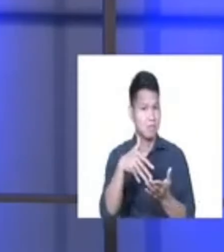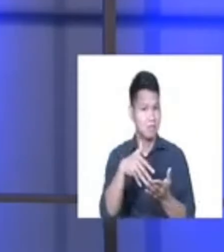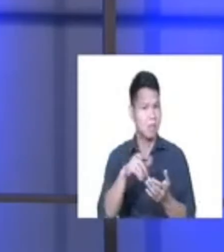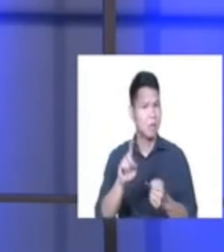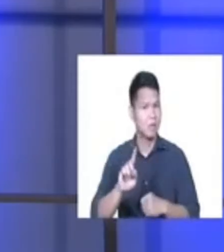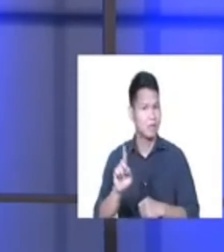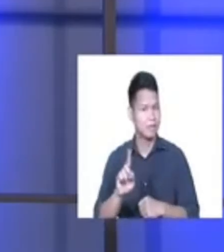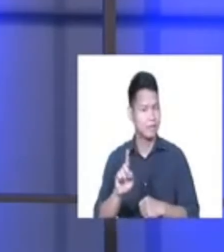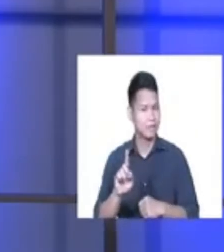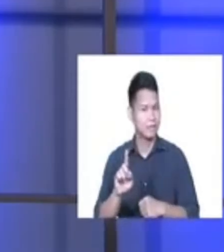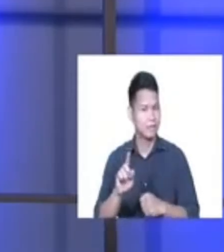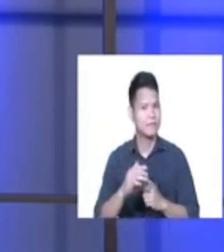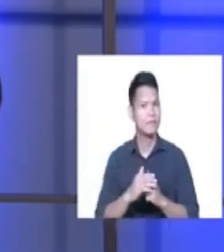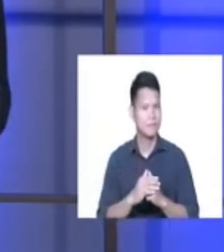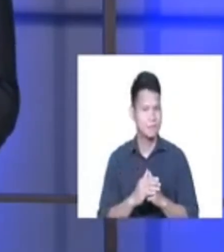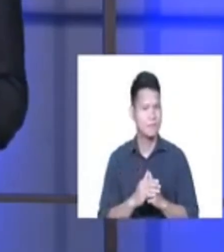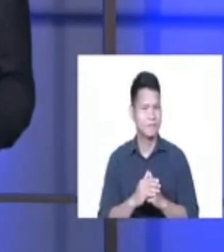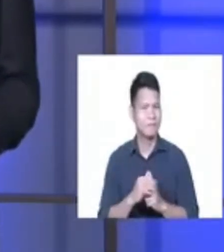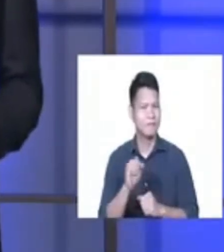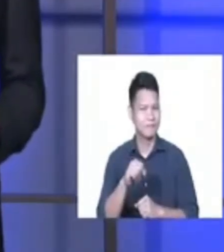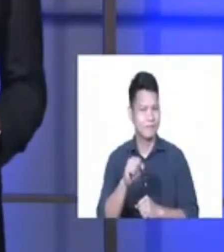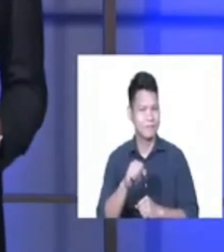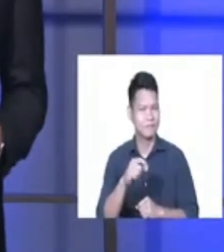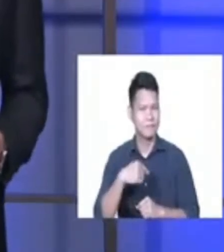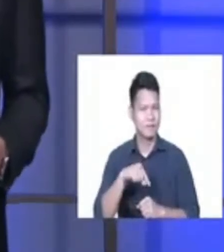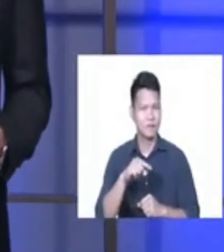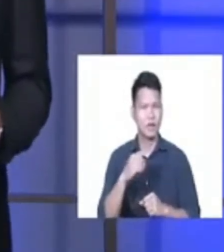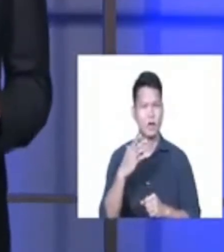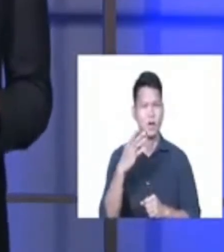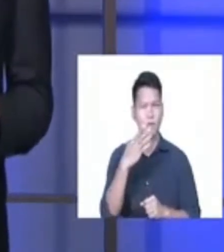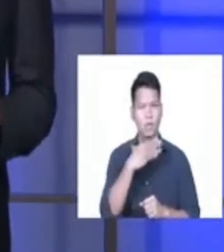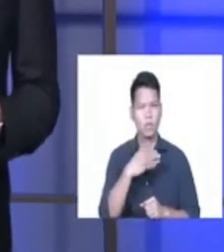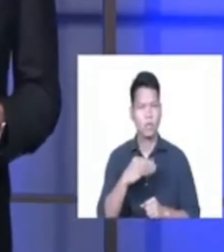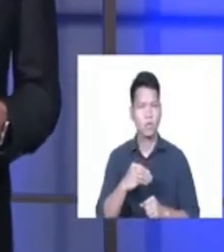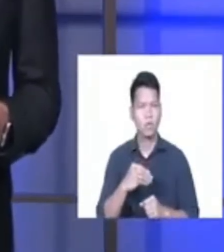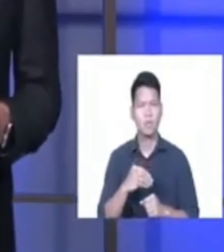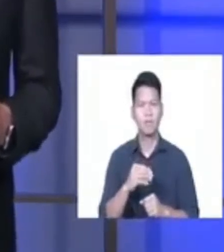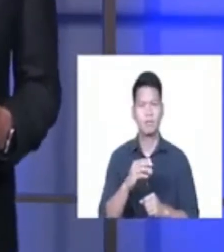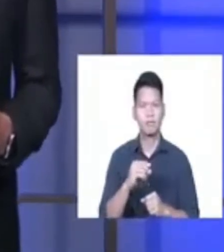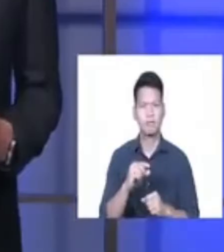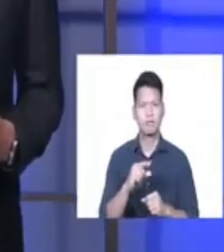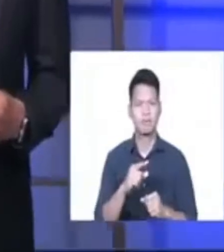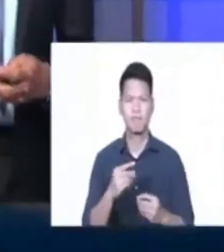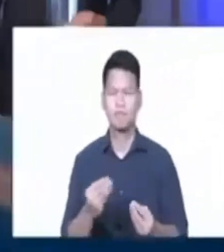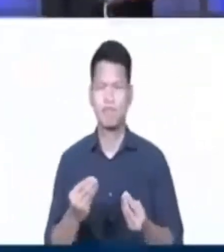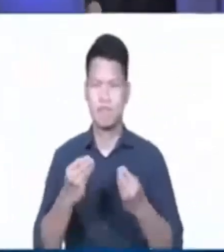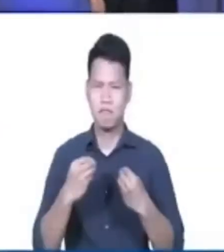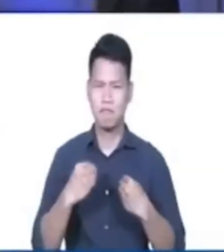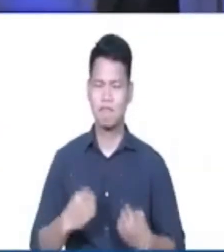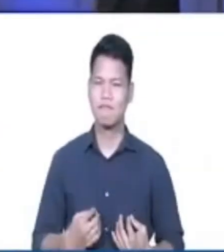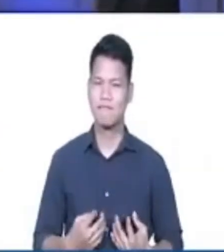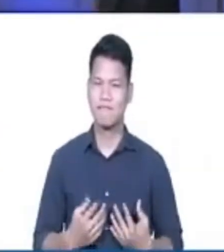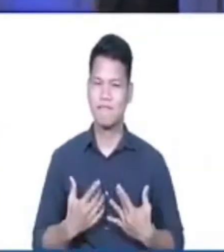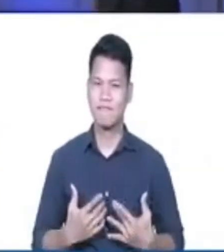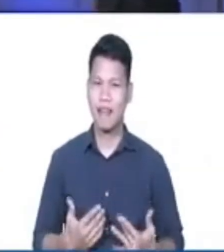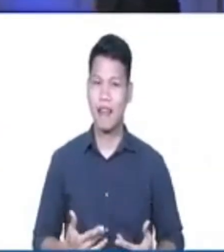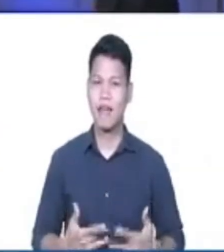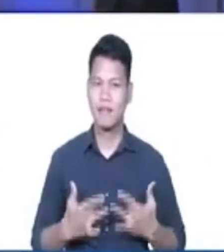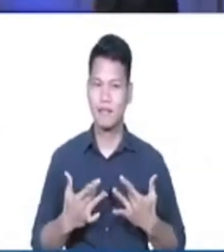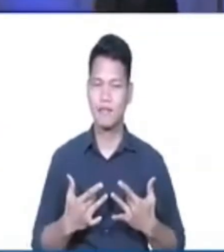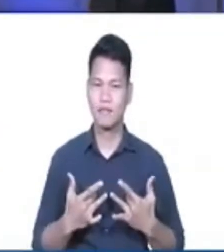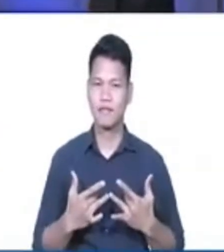ang tungkol sa maganda at mapagbigay buhay na